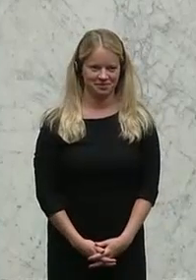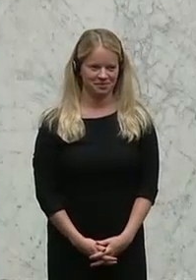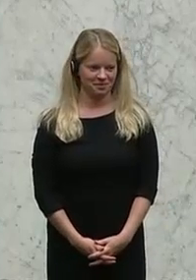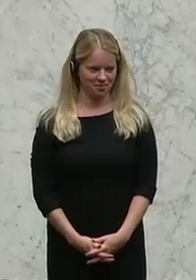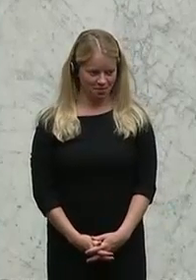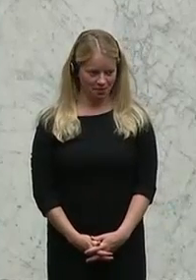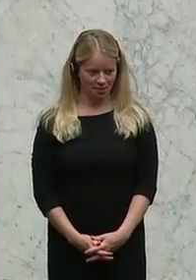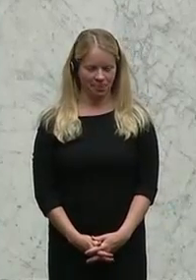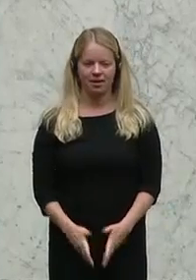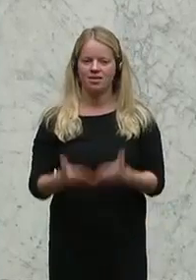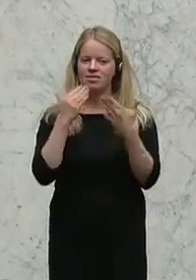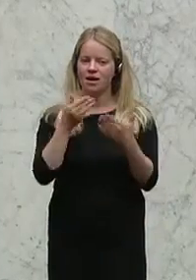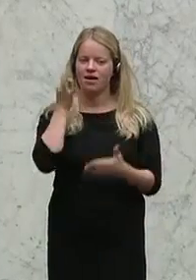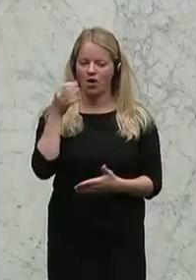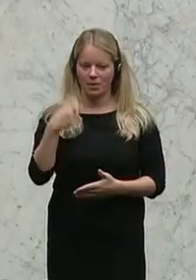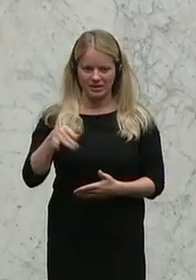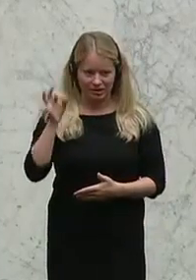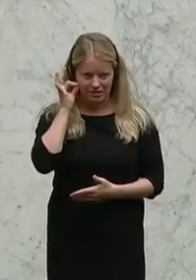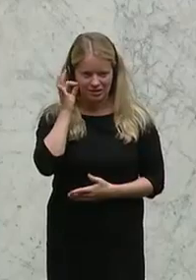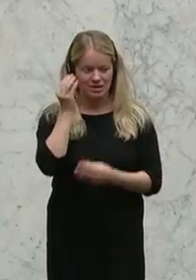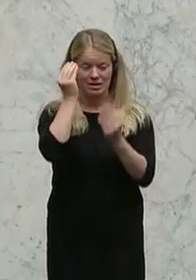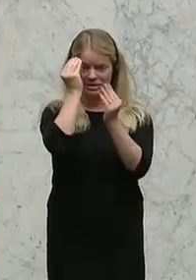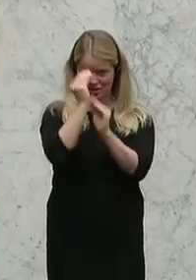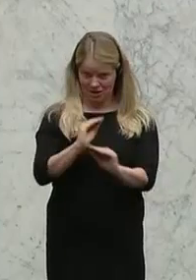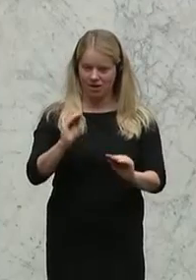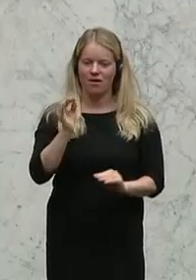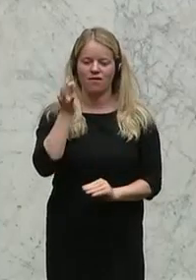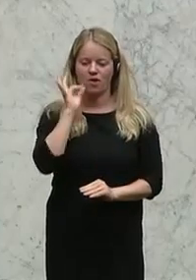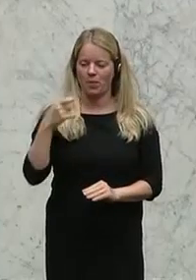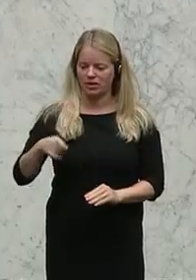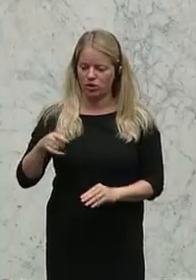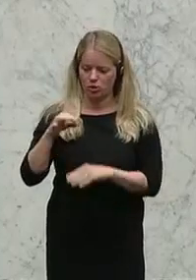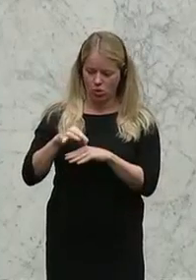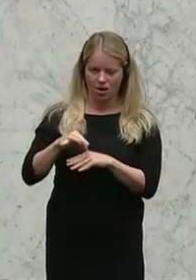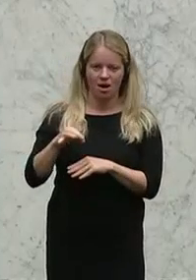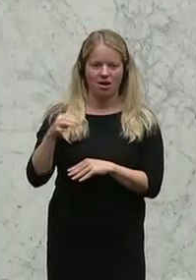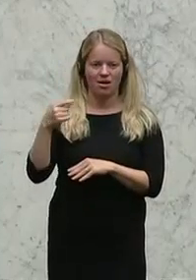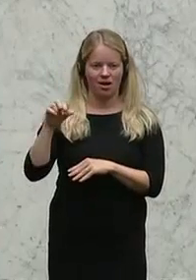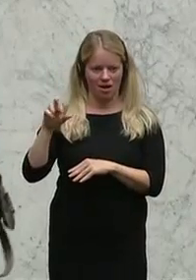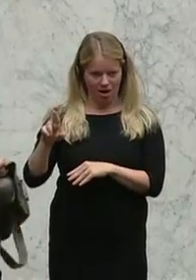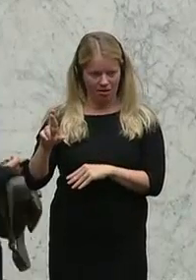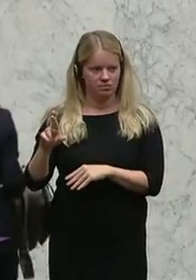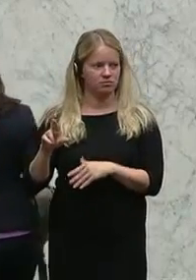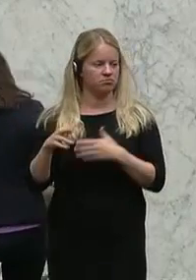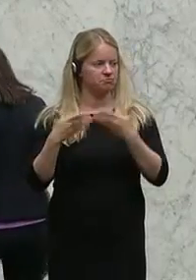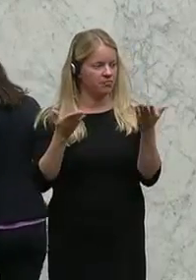Danke, Frau Präsidentin, sehr geehrte Frau Präsidentin Dr. Kraker, werte Damen und Herren.